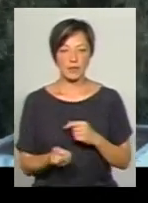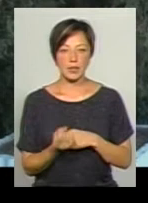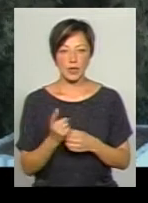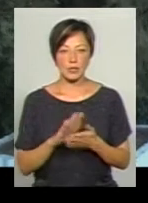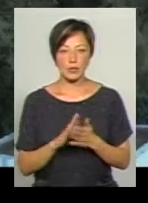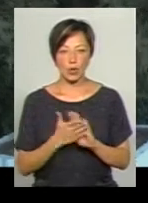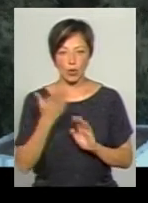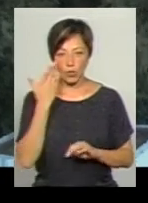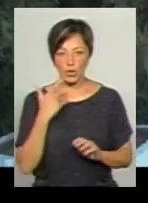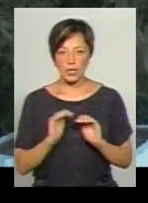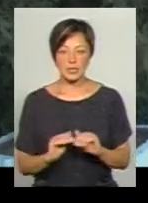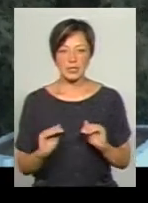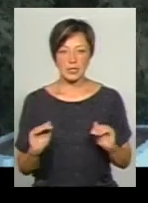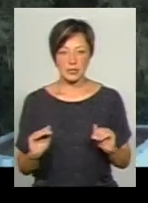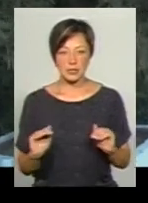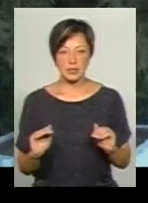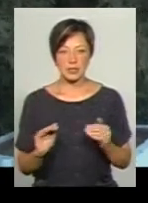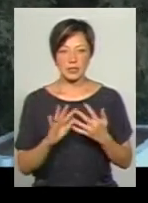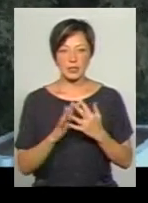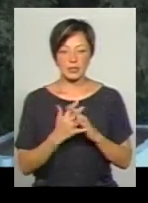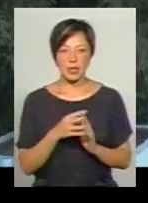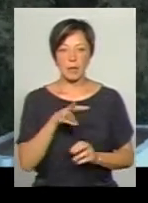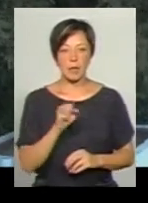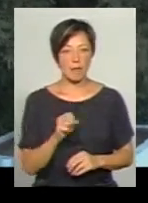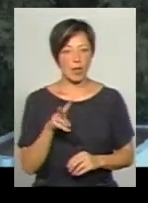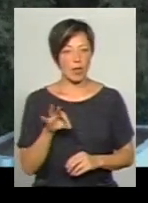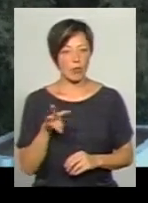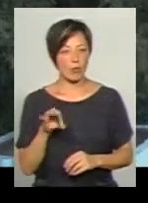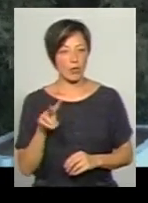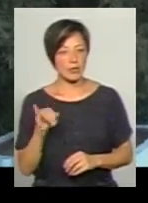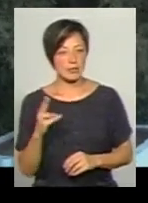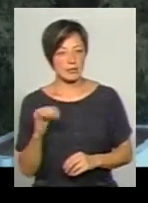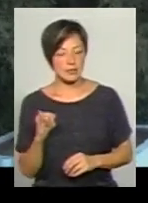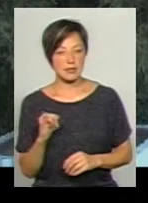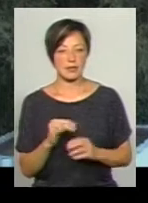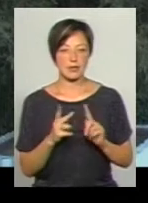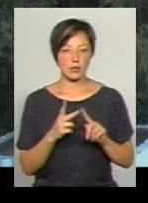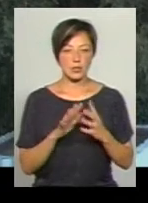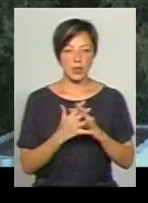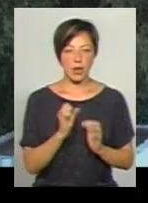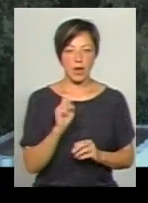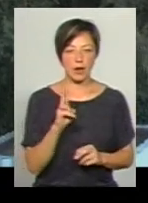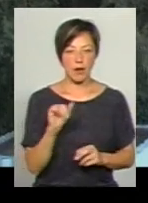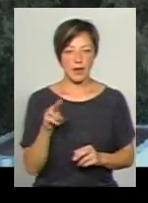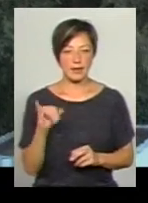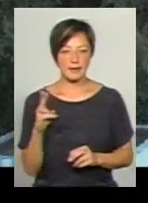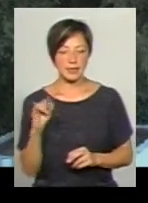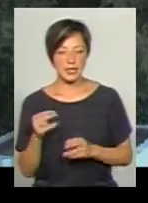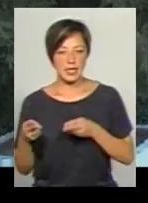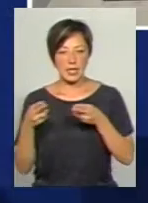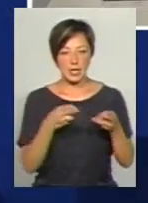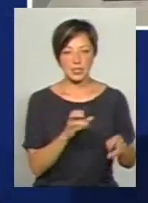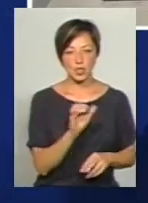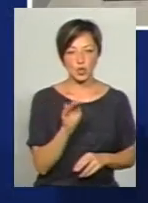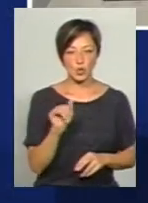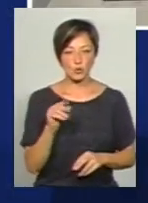ситуація, коли діти, скажімо, село Маломовленці, село Аркадівці, повинні будуть їхати в село Стучинці